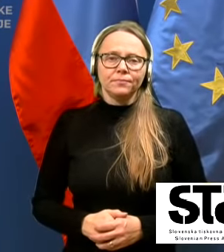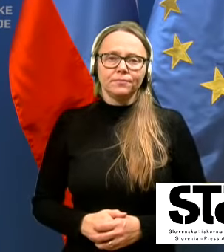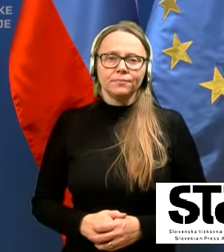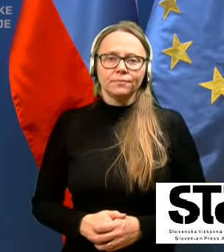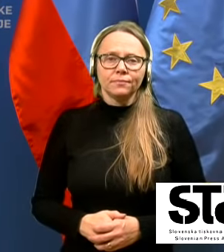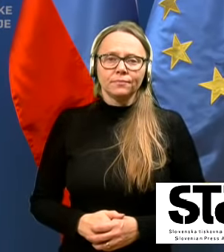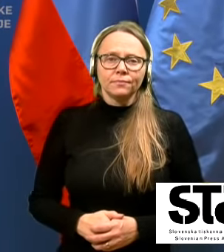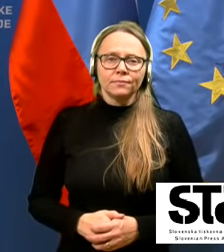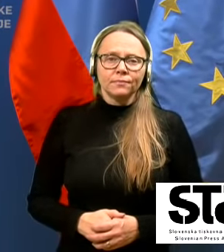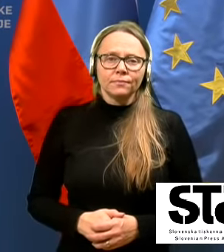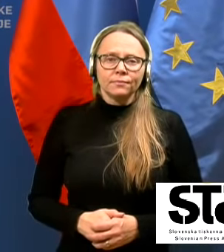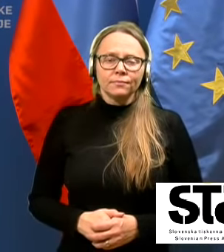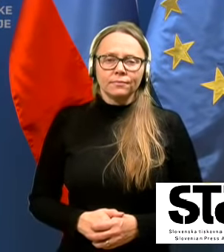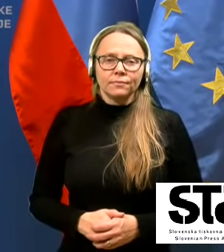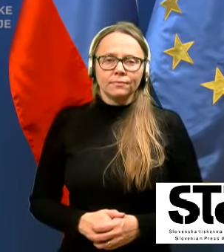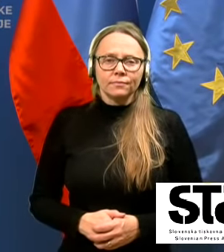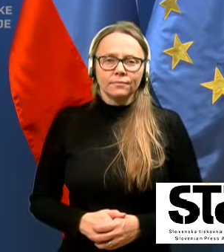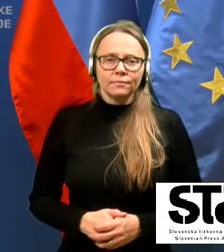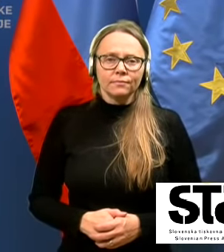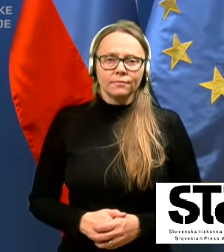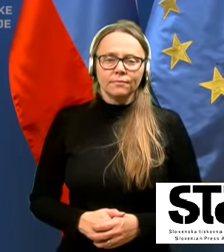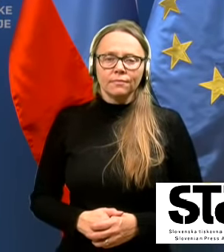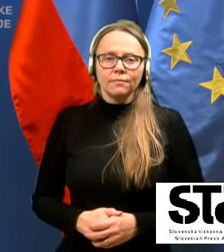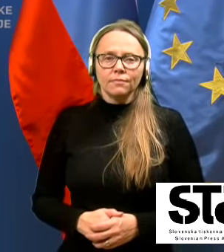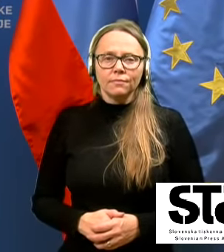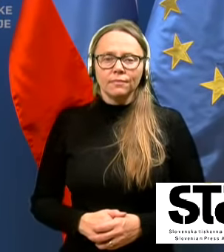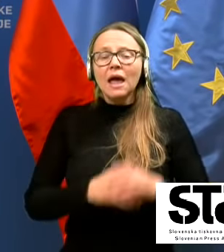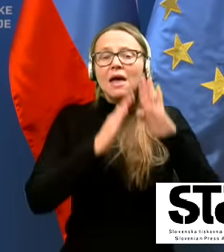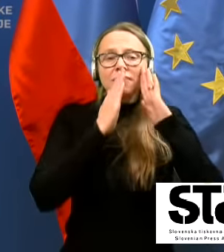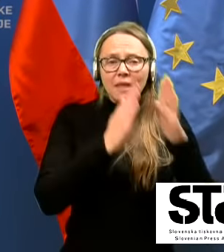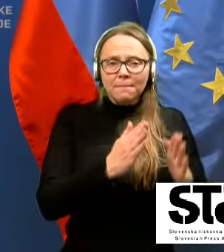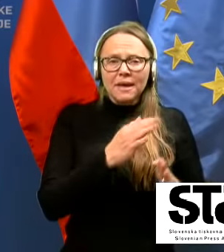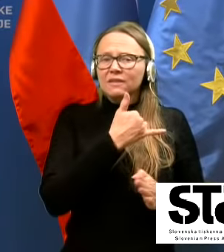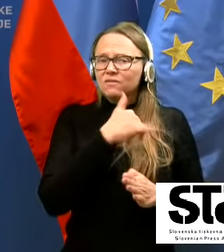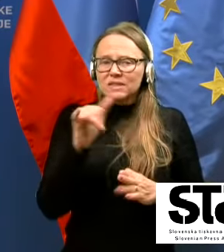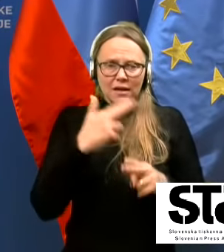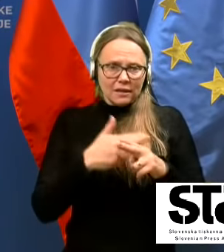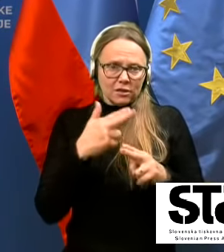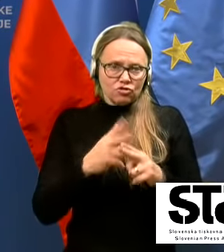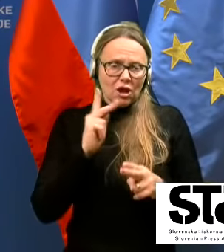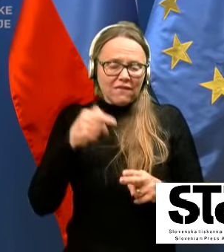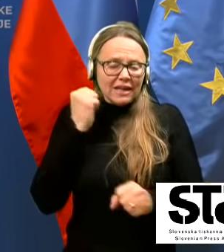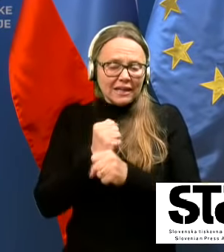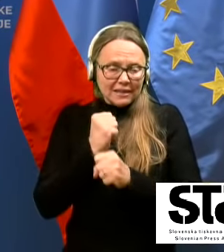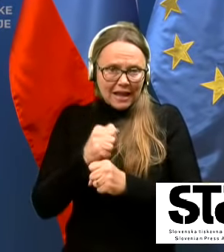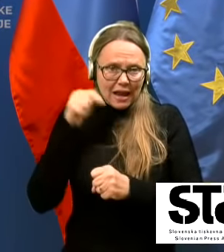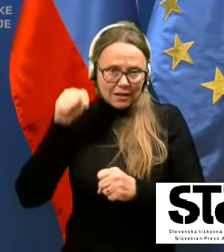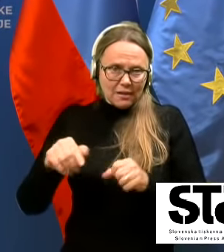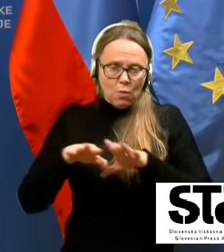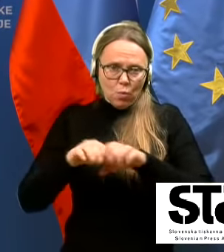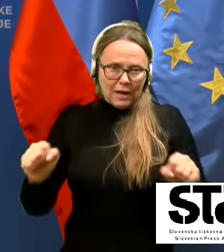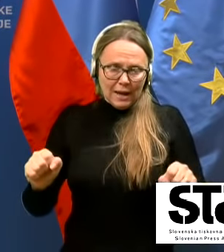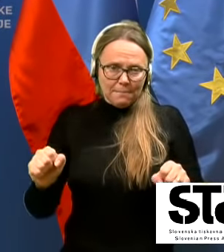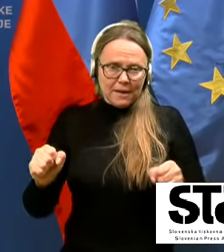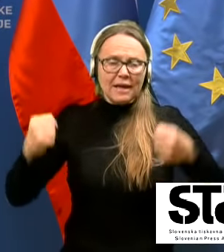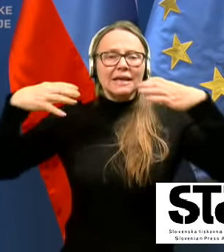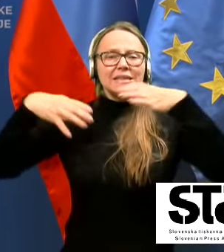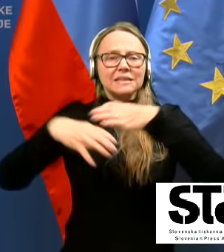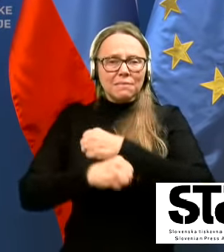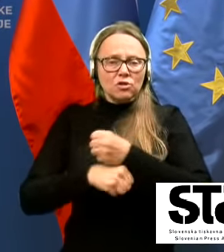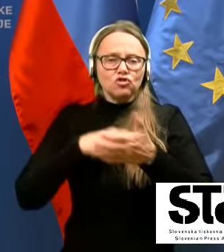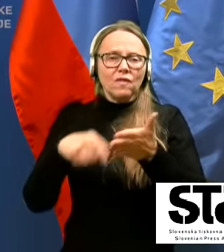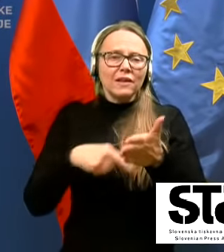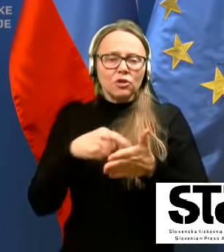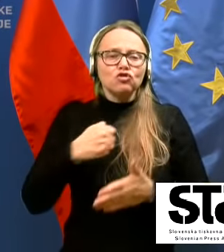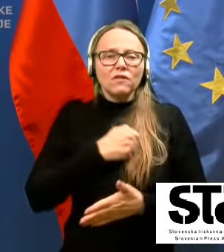Na men, sveda, vsake države, ki te ukrepe dela, je sveda v prvi vrsti zmanjševanje števila